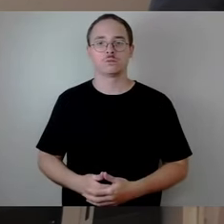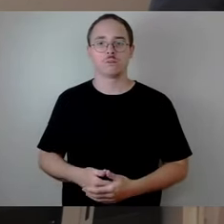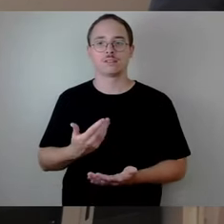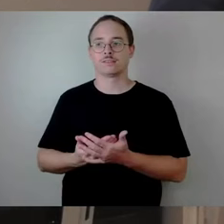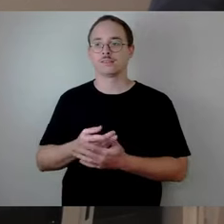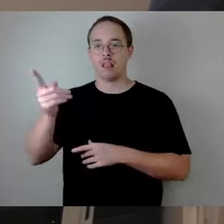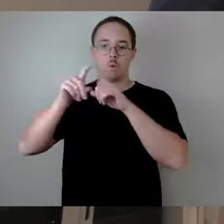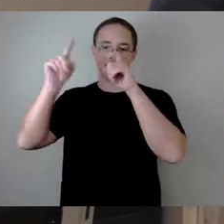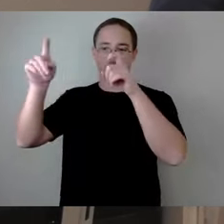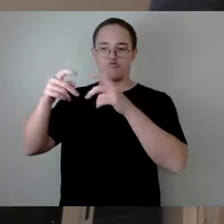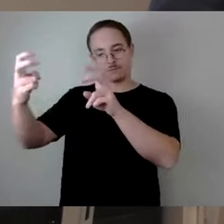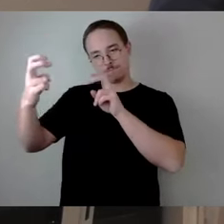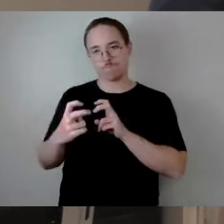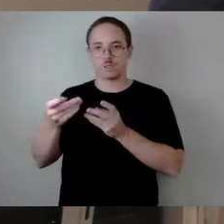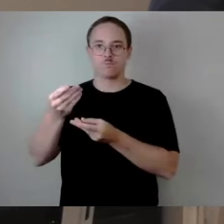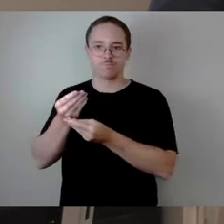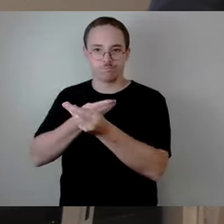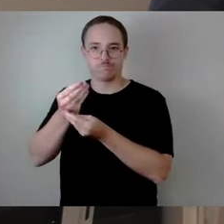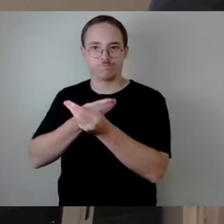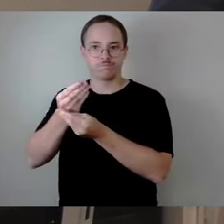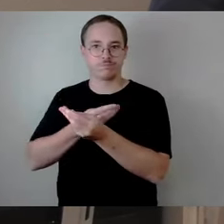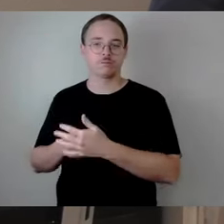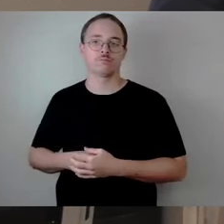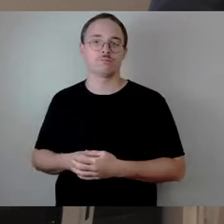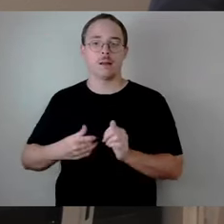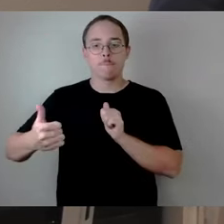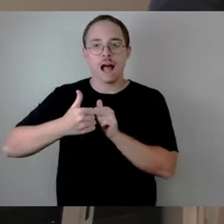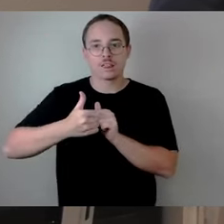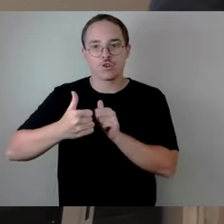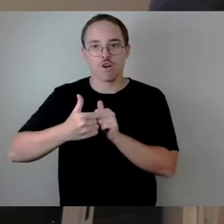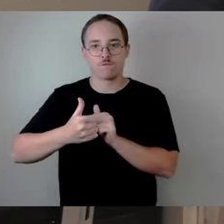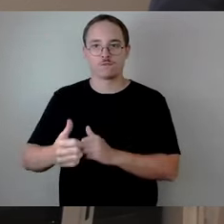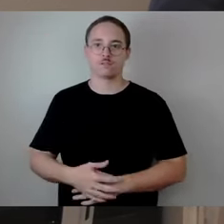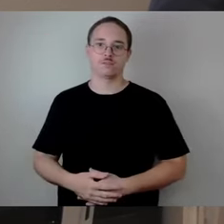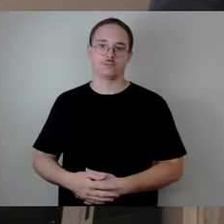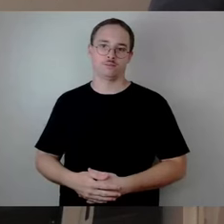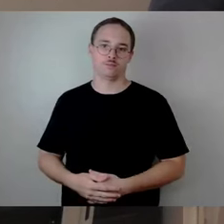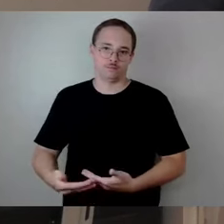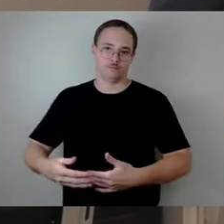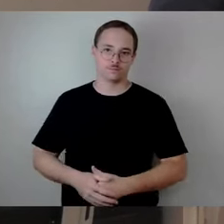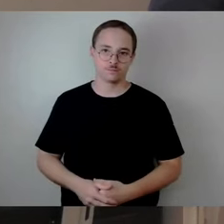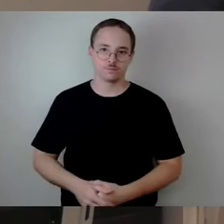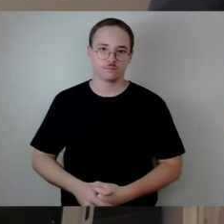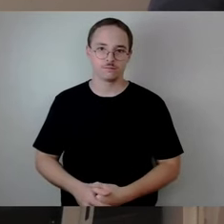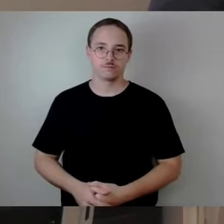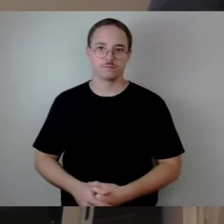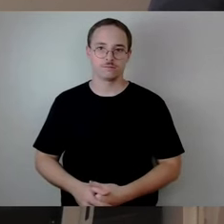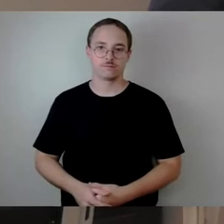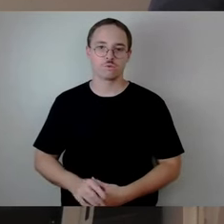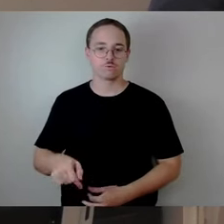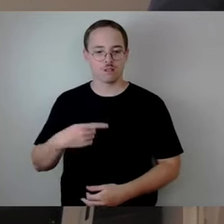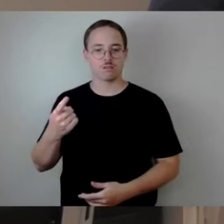kommen, dass wir in eine gelebte Partnerschaft mit den Unternehmen kommen, dass die dann auch für einzelne Teile dieser